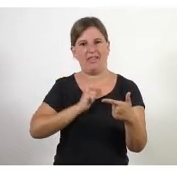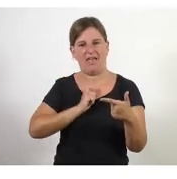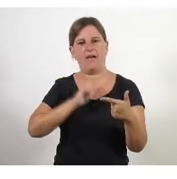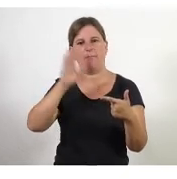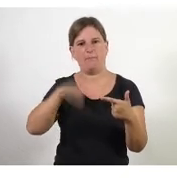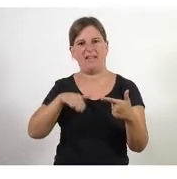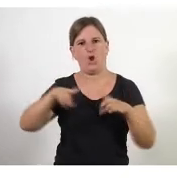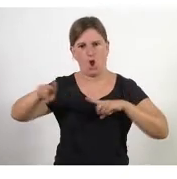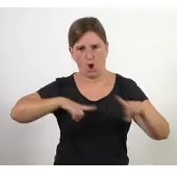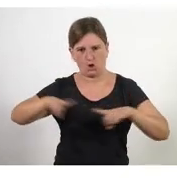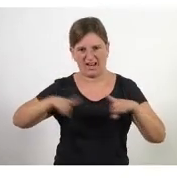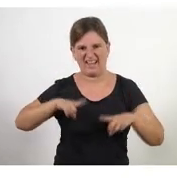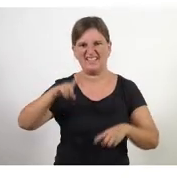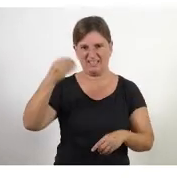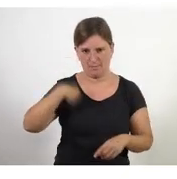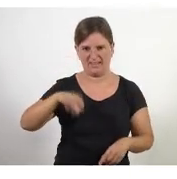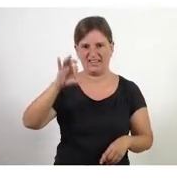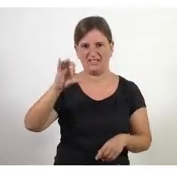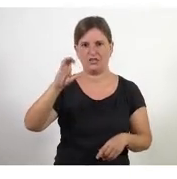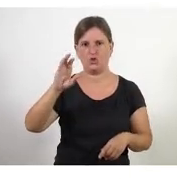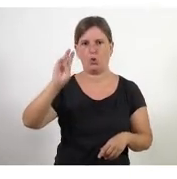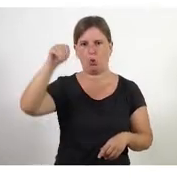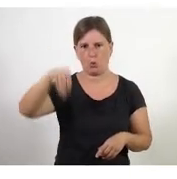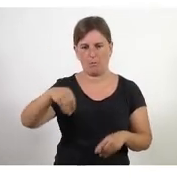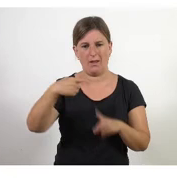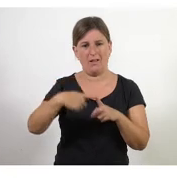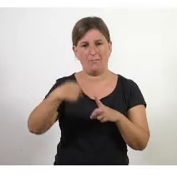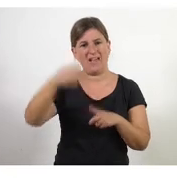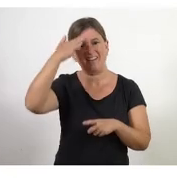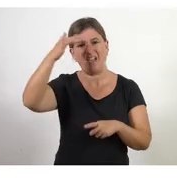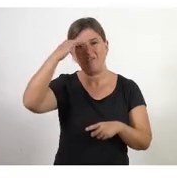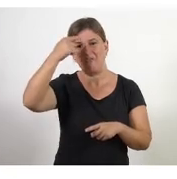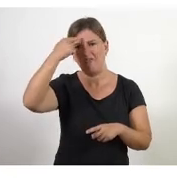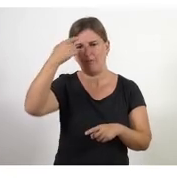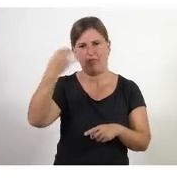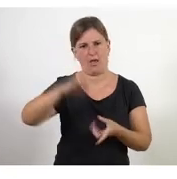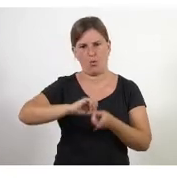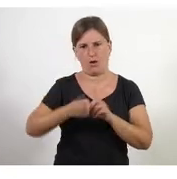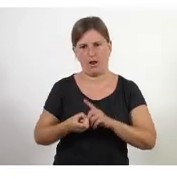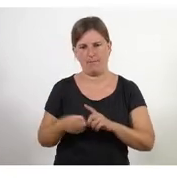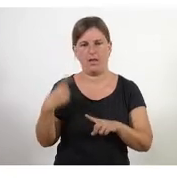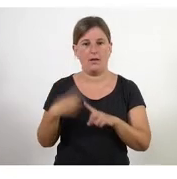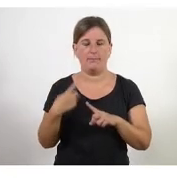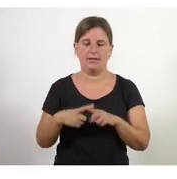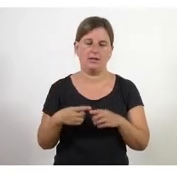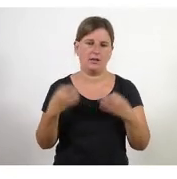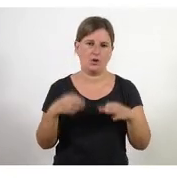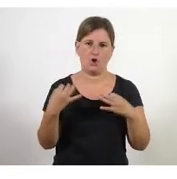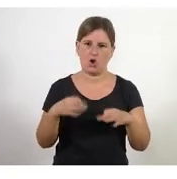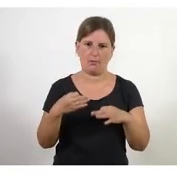penseu que això és un canvi de paradigma és un canvi de filosofia mental estem superentrenades